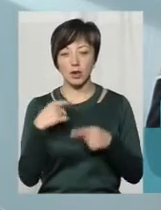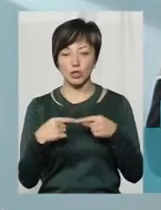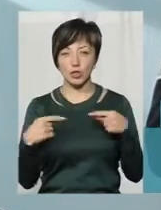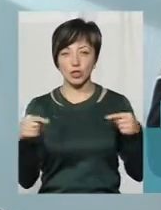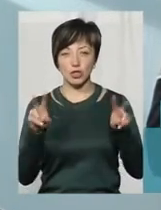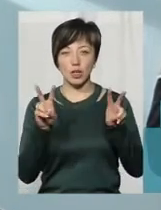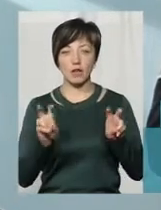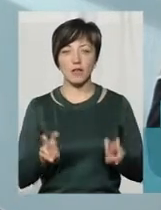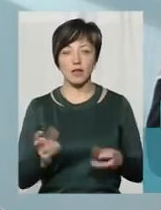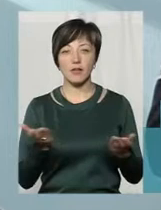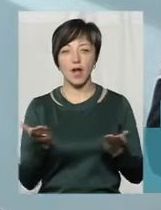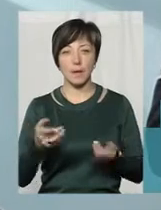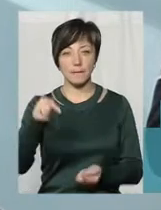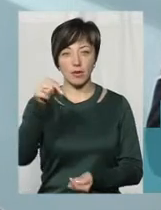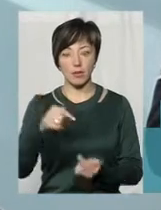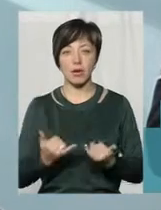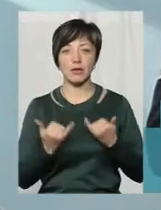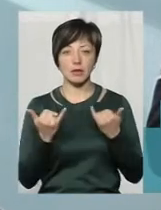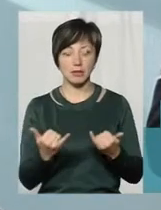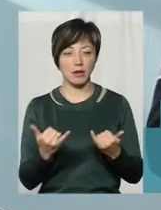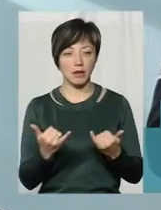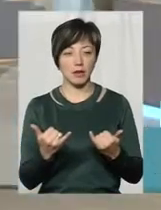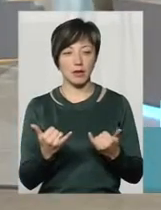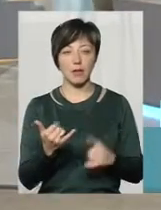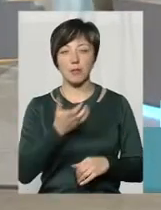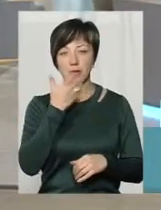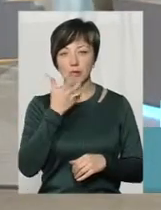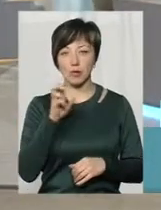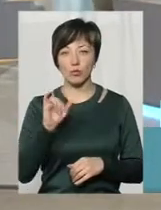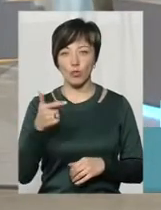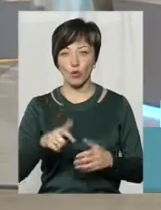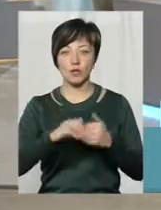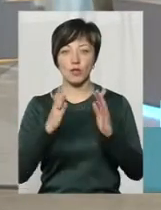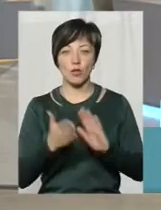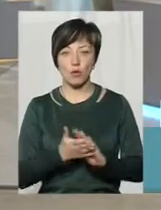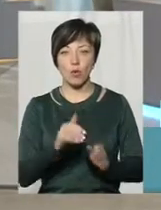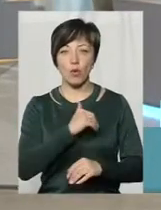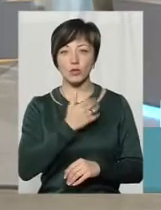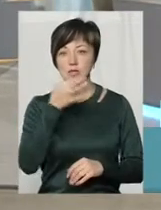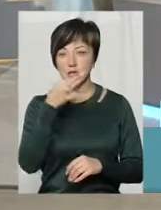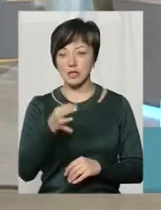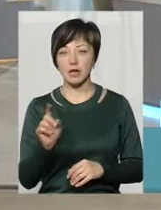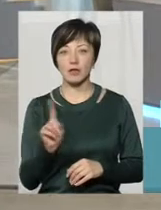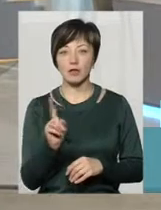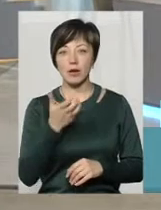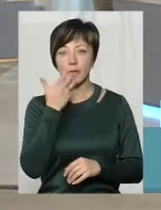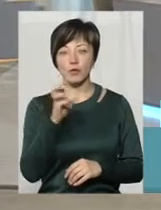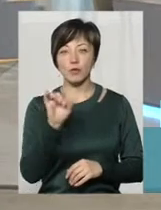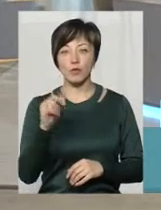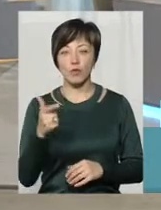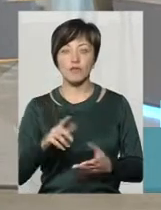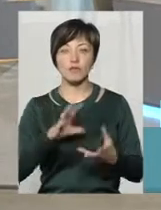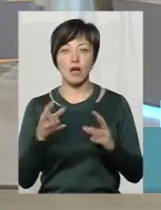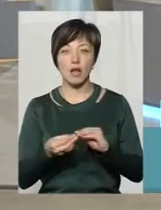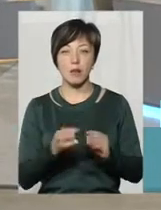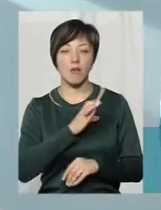які притаманні для Південного Бугу в цілому. Я хочу сказати, що Південний Буг взагалі